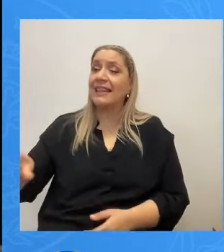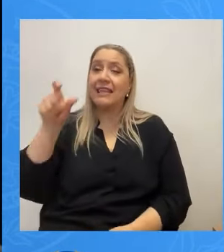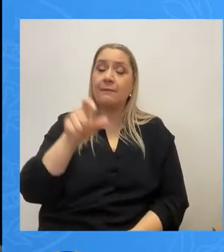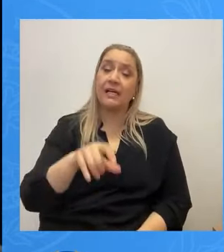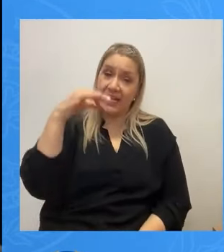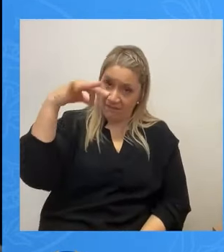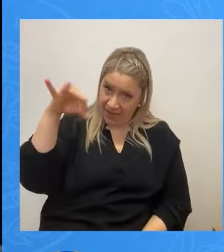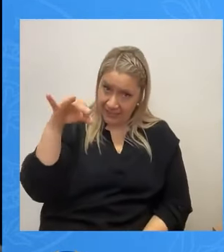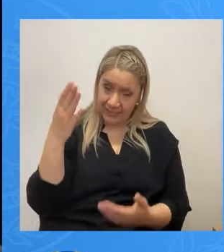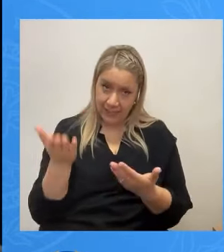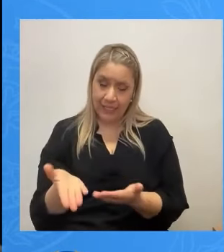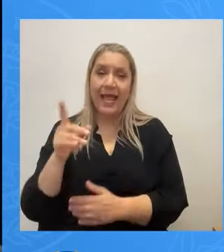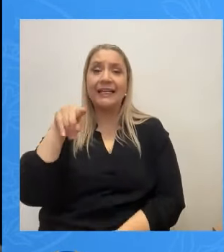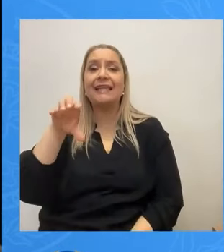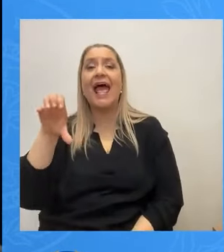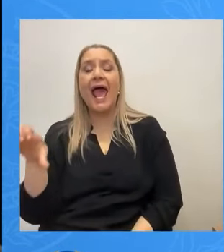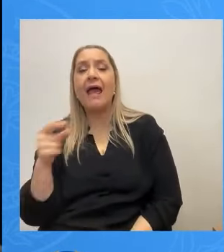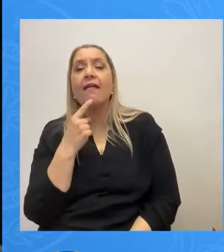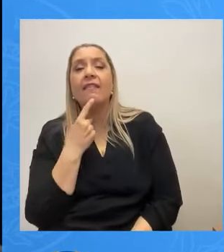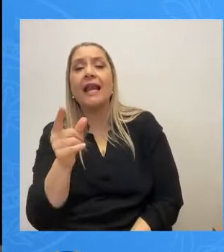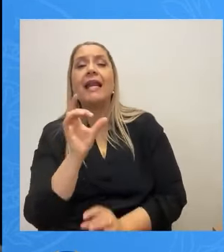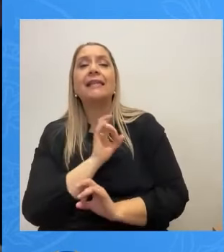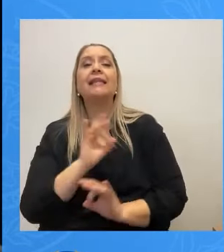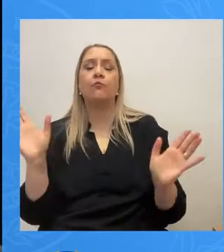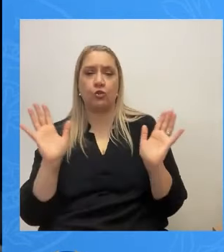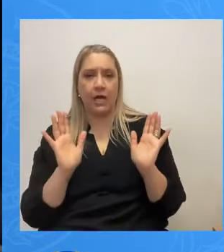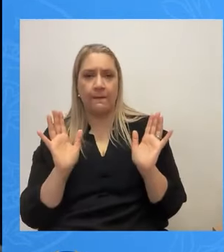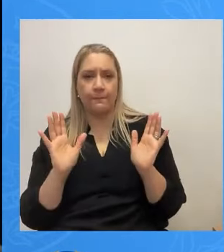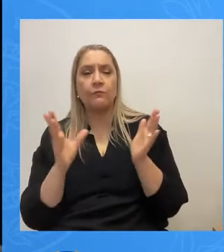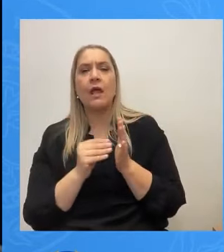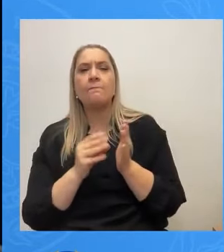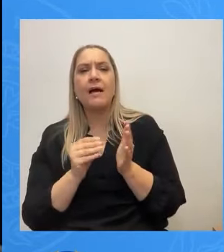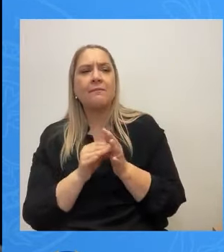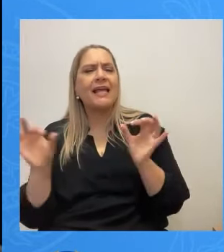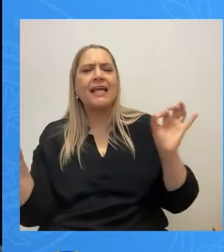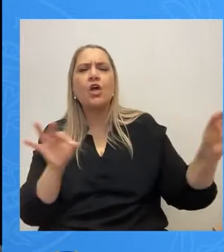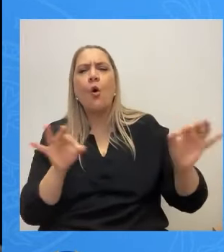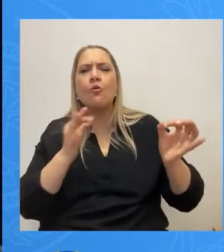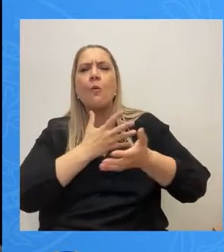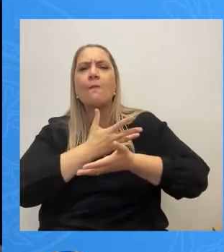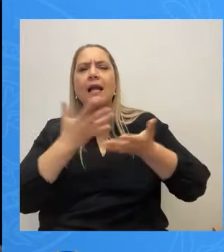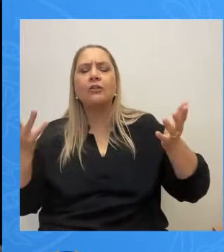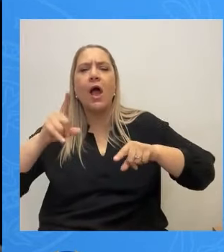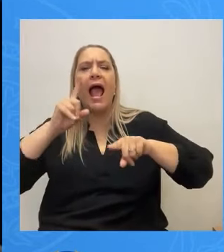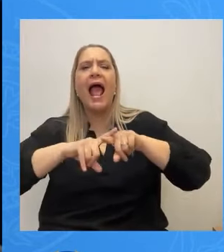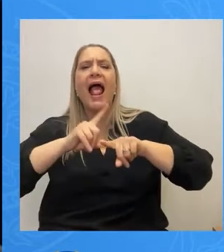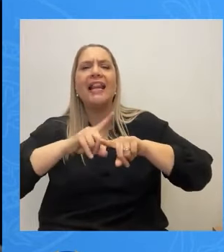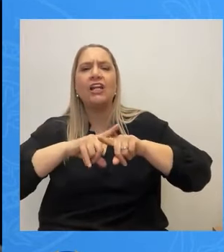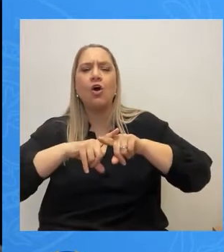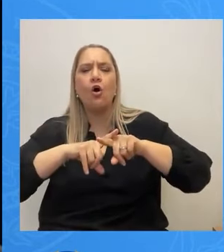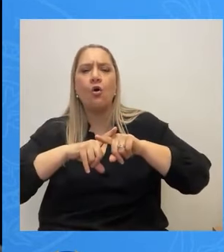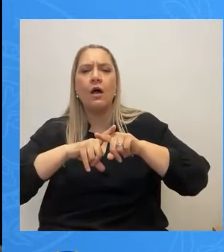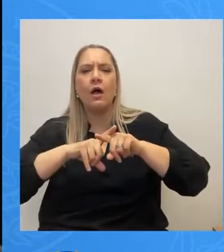ΤΕΕ δεν έχουν πει κουβέντα για το τι γίνεται στο μεγαλύτερο οικόπεδο της Ευρώπης, το ελληνικό της Land Development.